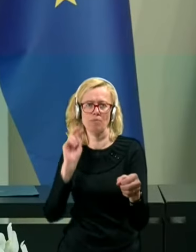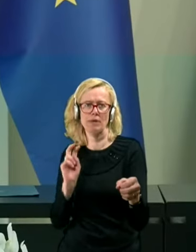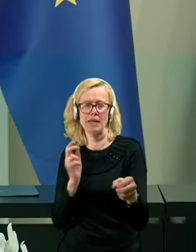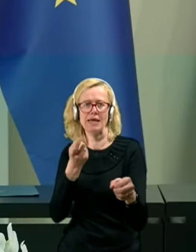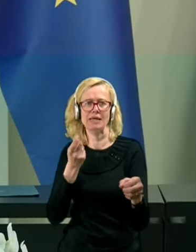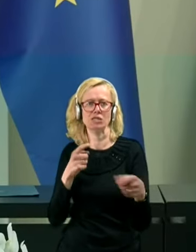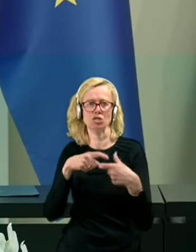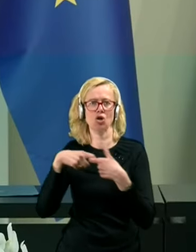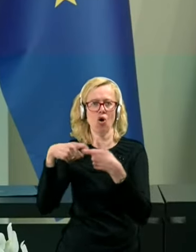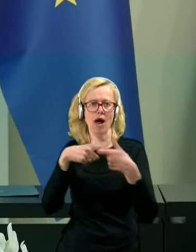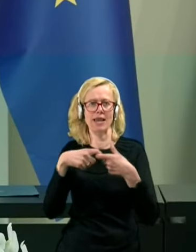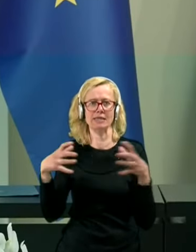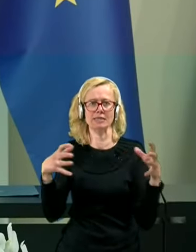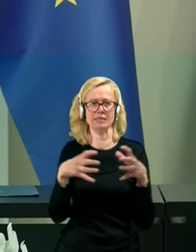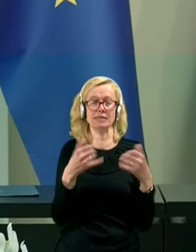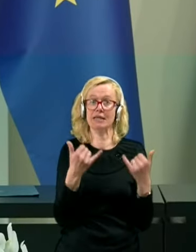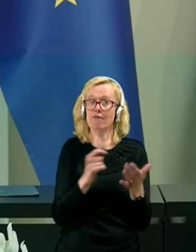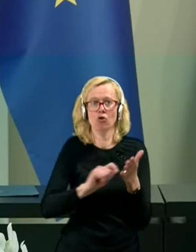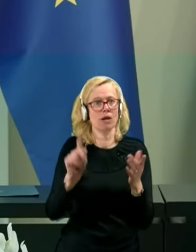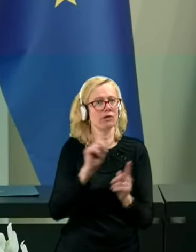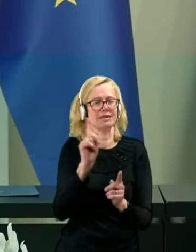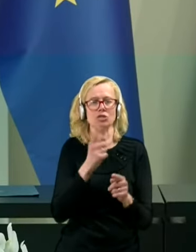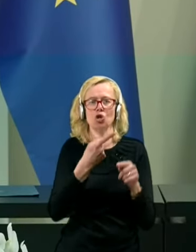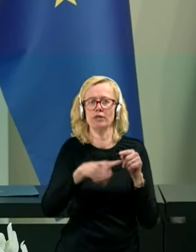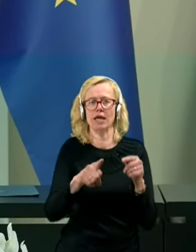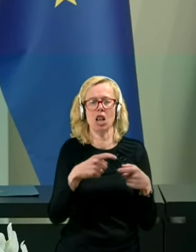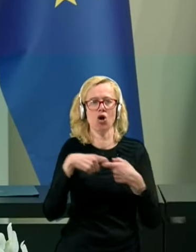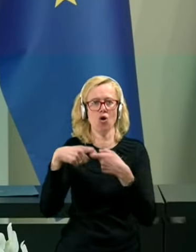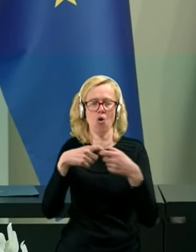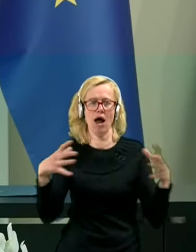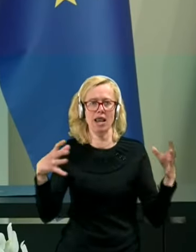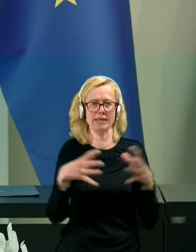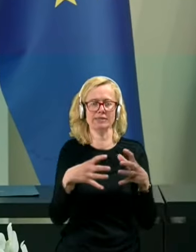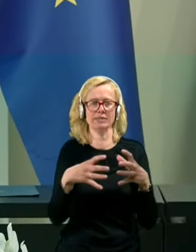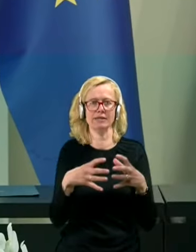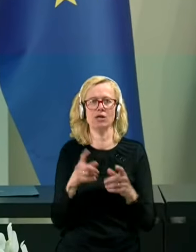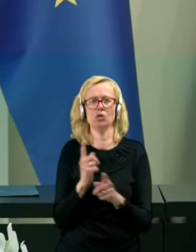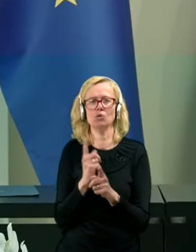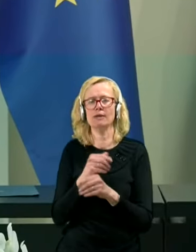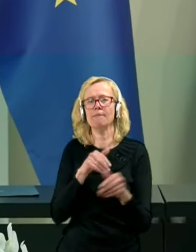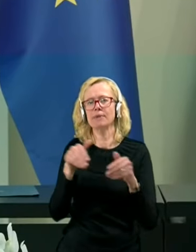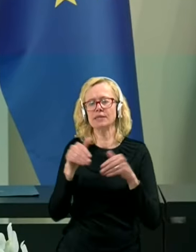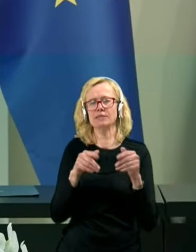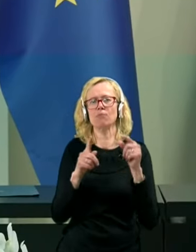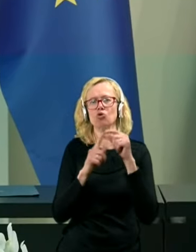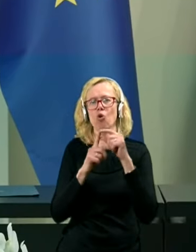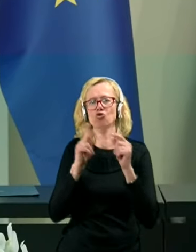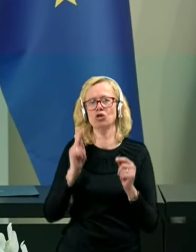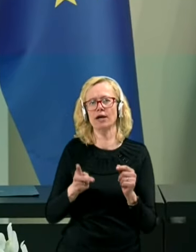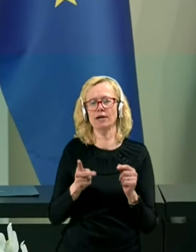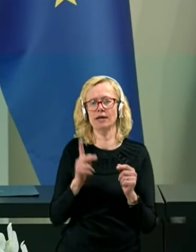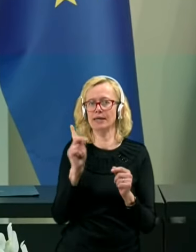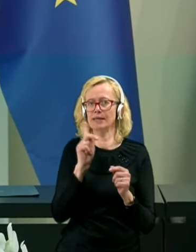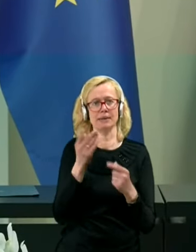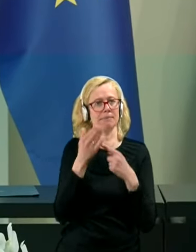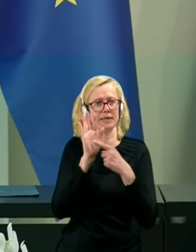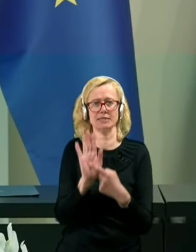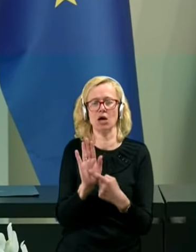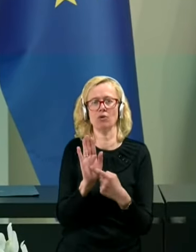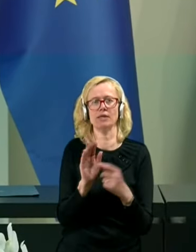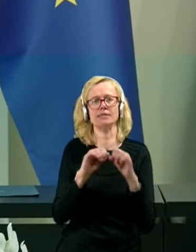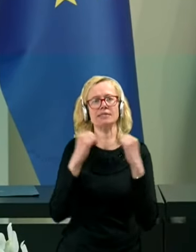formalno niso del koalicije in tudi minister Podgoršek danes tukaj ni predstavnik